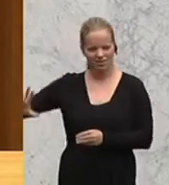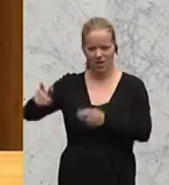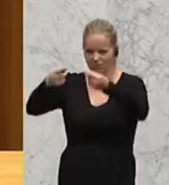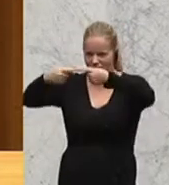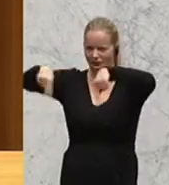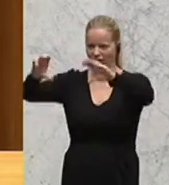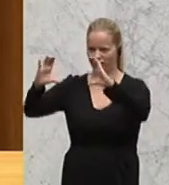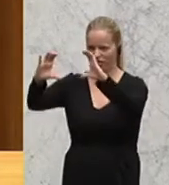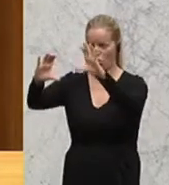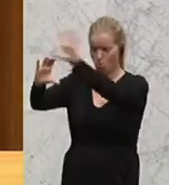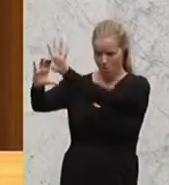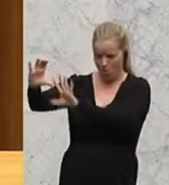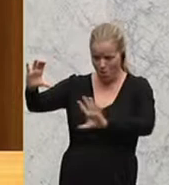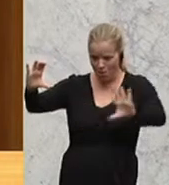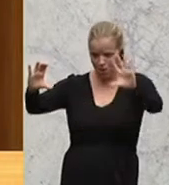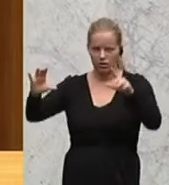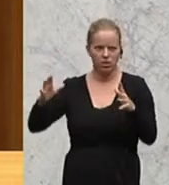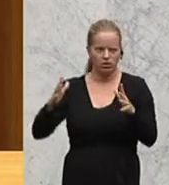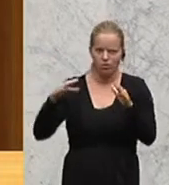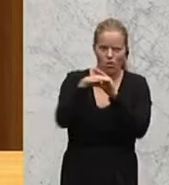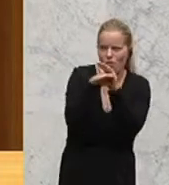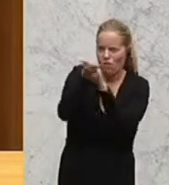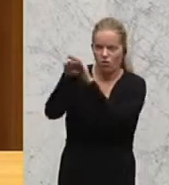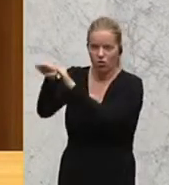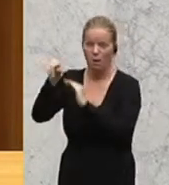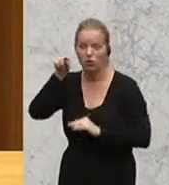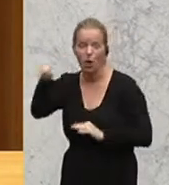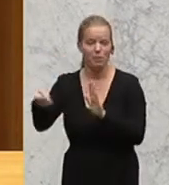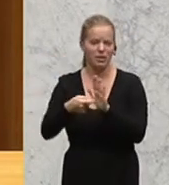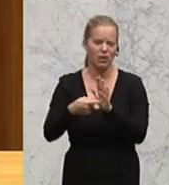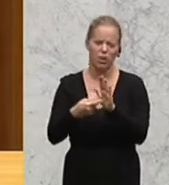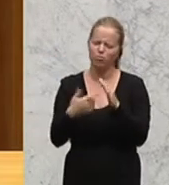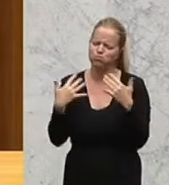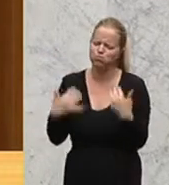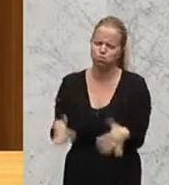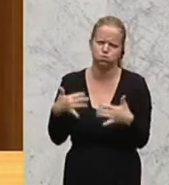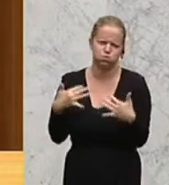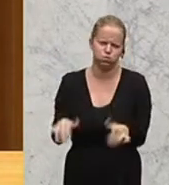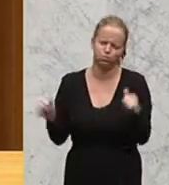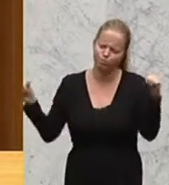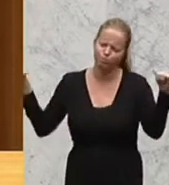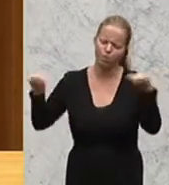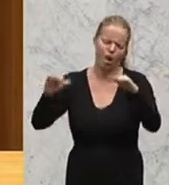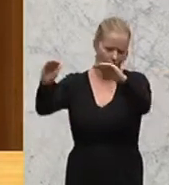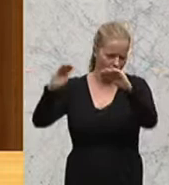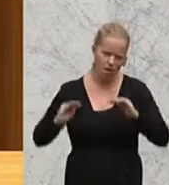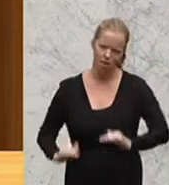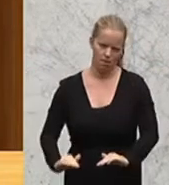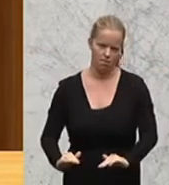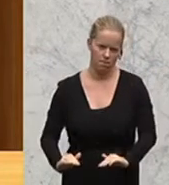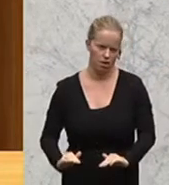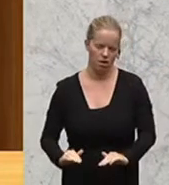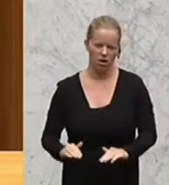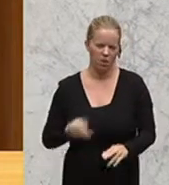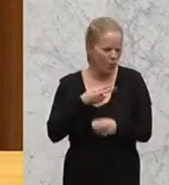Ländern dorthin, wo sie sich noch retten konnten. dort sind die Bedingungen manchmal absolut unterirdisch, kann man nur sagen. Keine